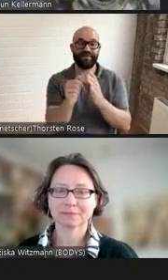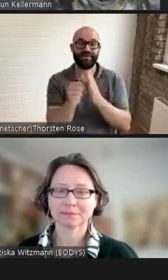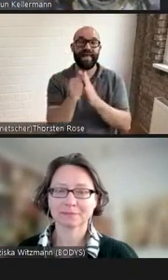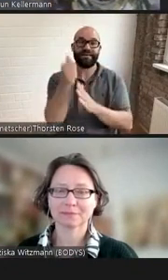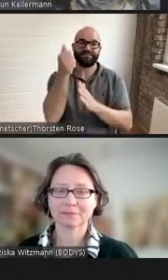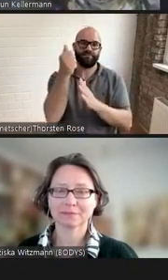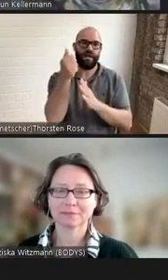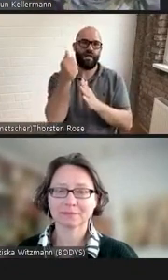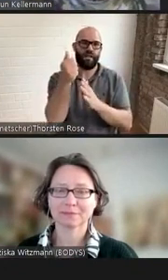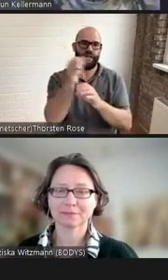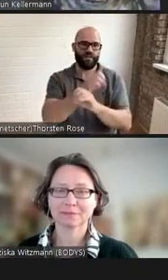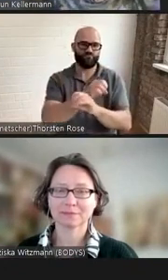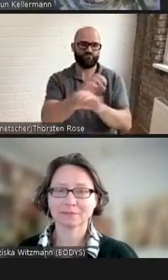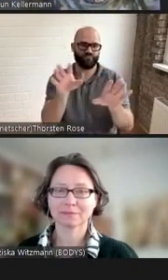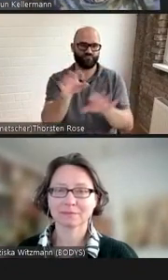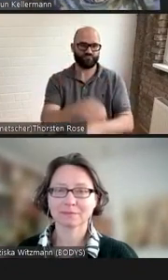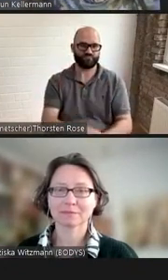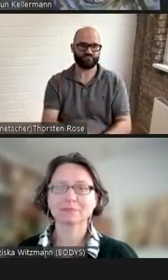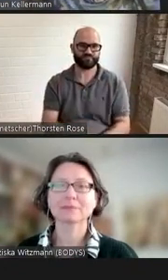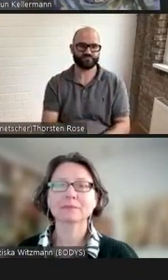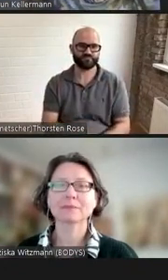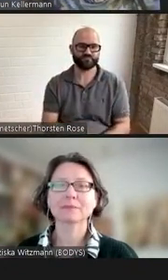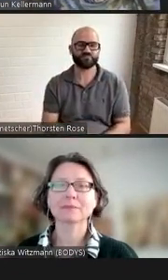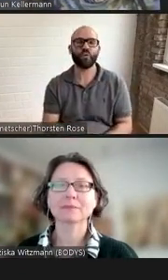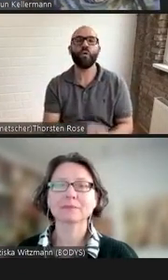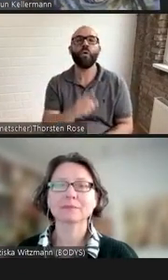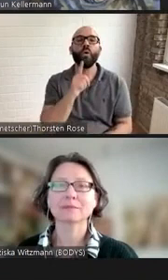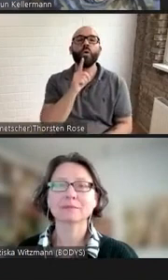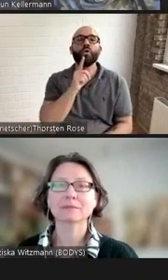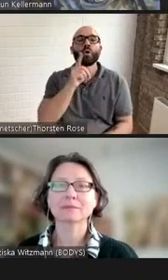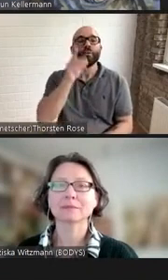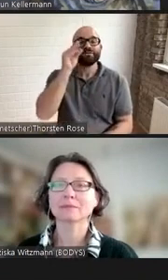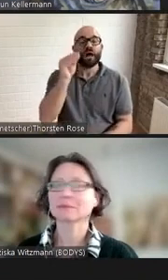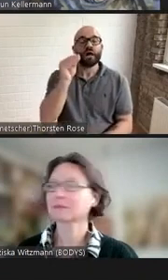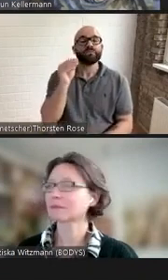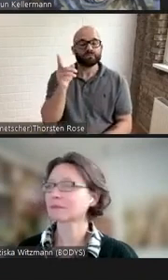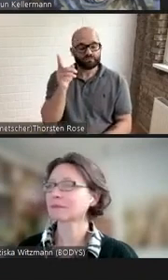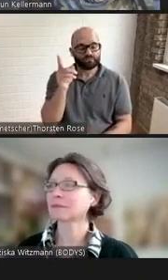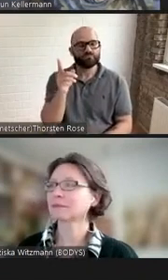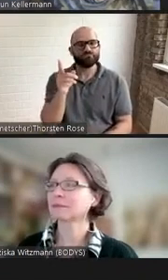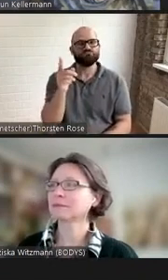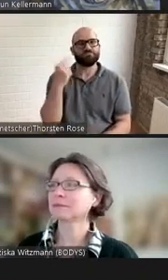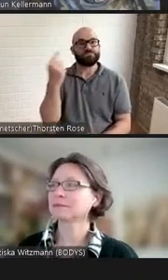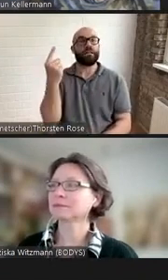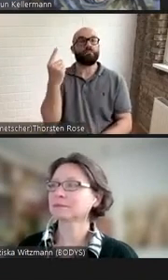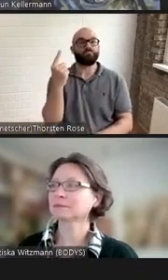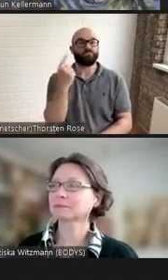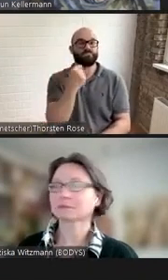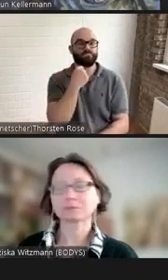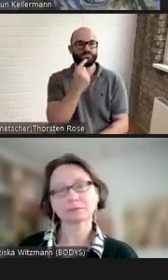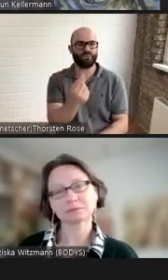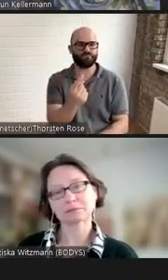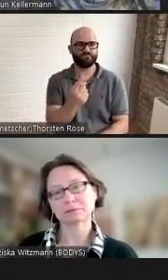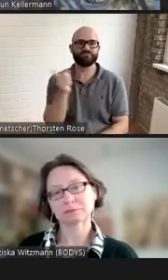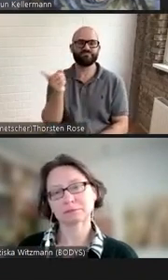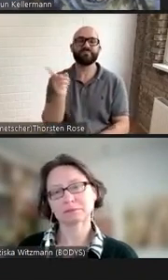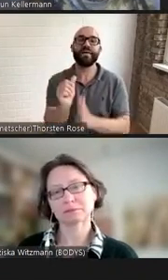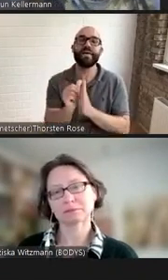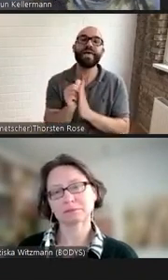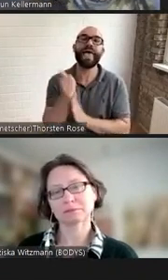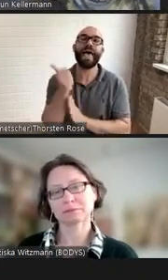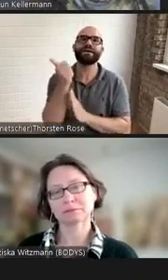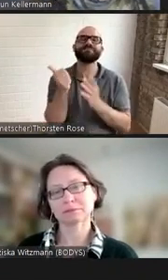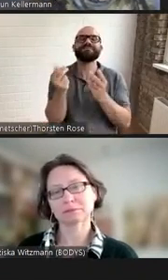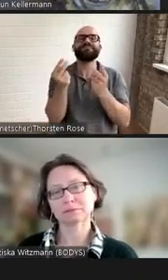und Thomas Mann sagt selbst, dass es seine erste wichtige Erzählung